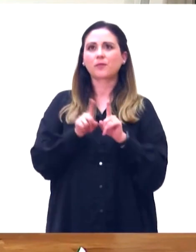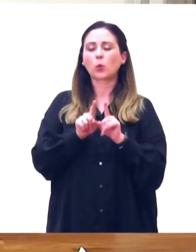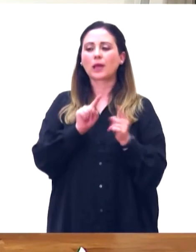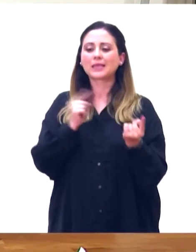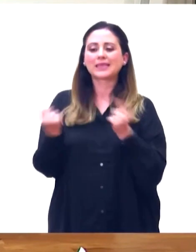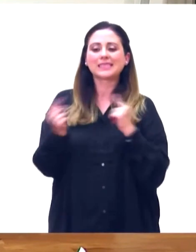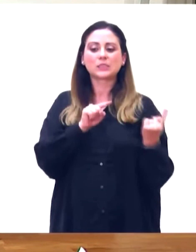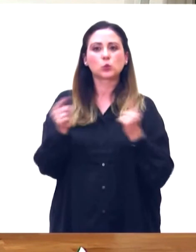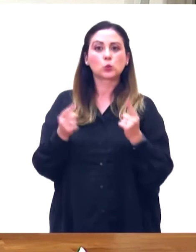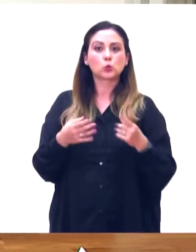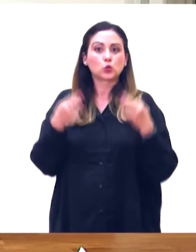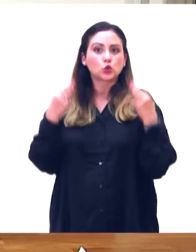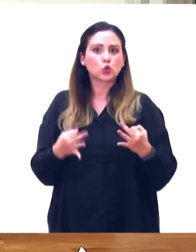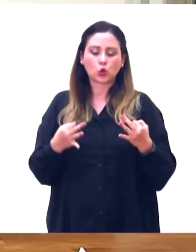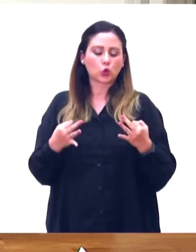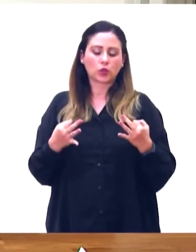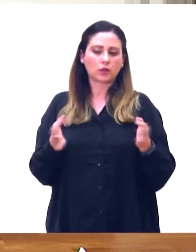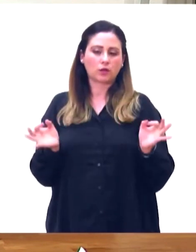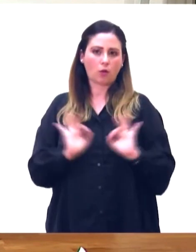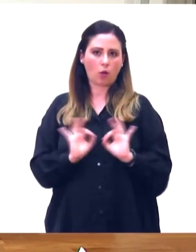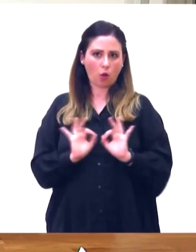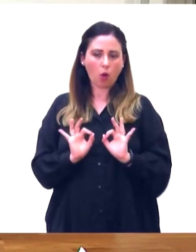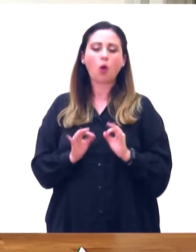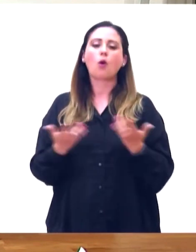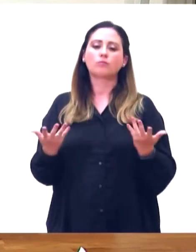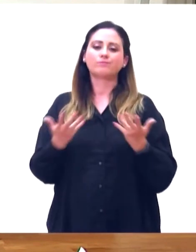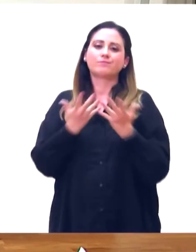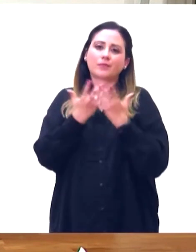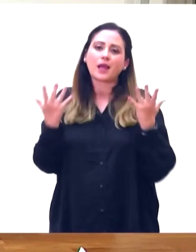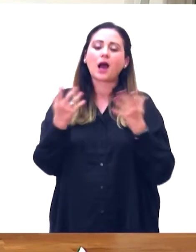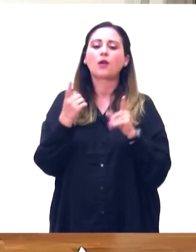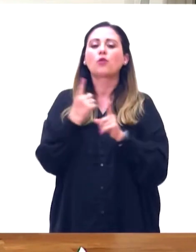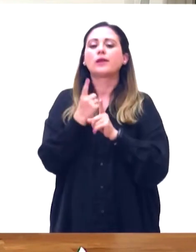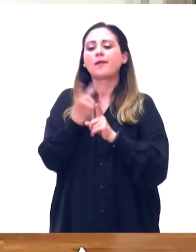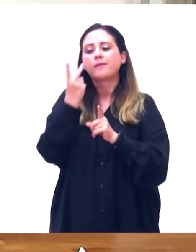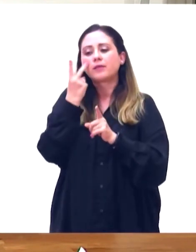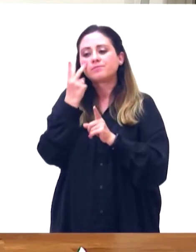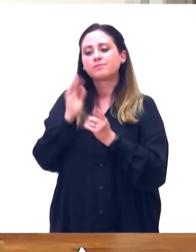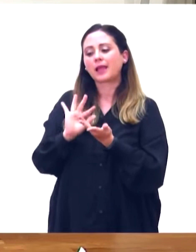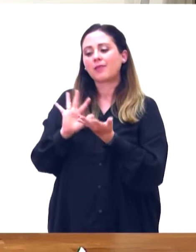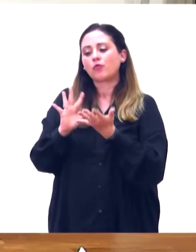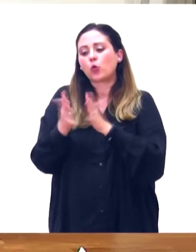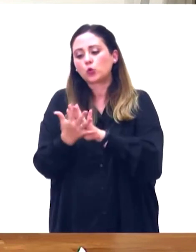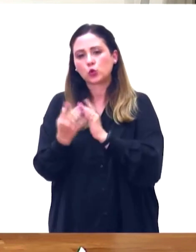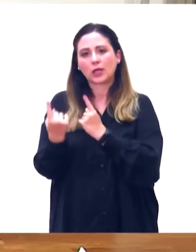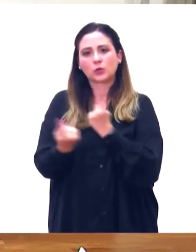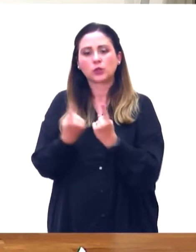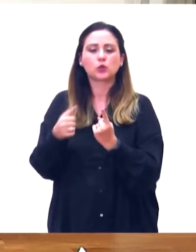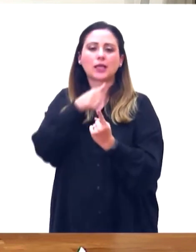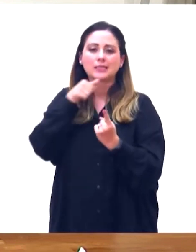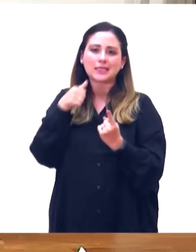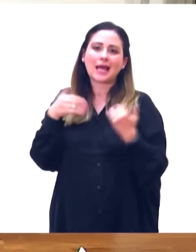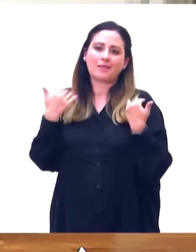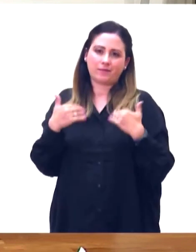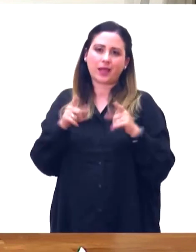discusso che io sappia, però chiaramente bisogna seguire l'evoluzione della situazione, ci vuole anche molto buon senso.